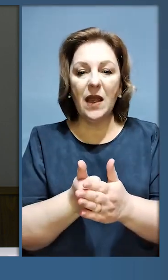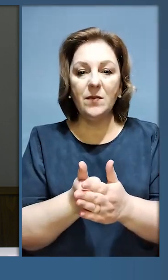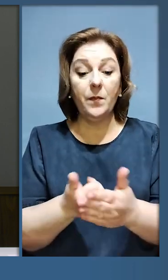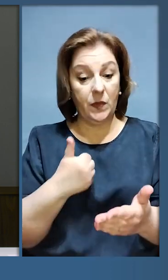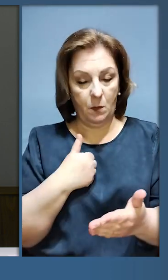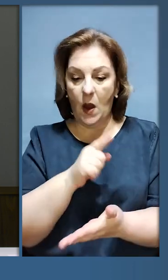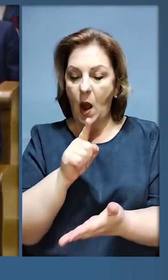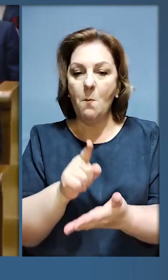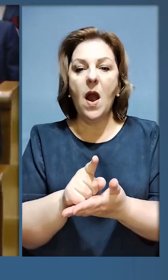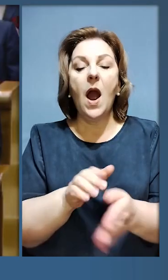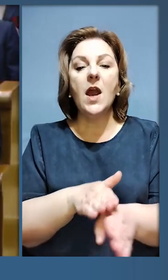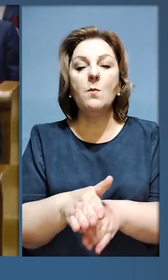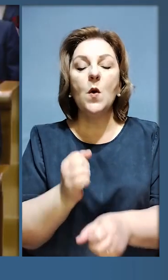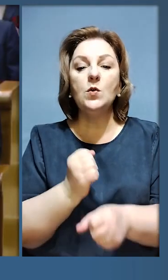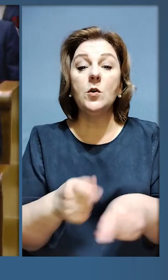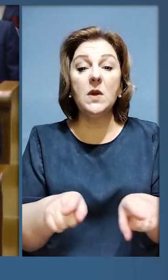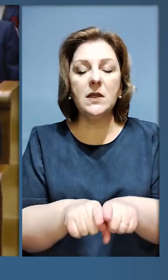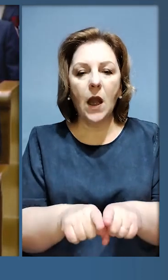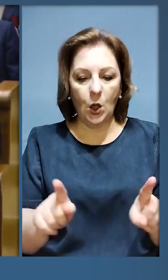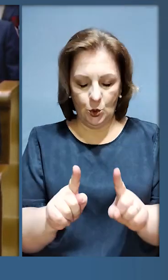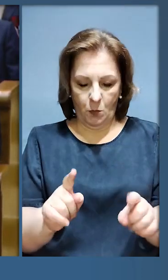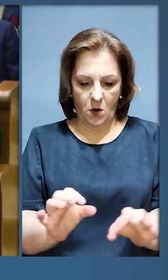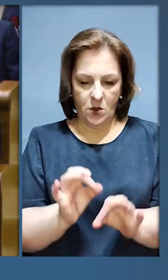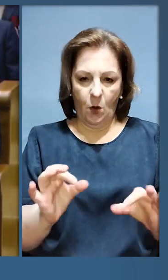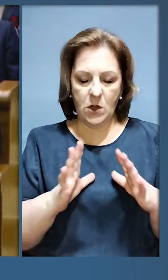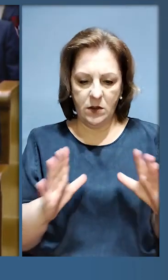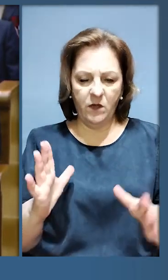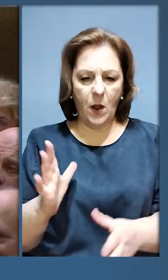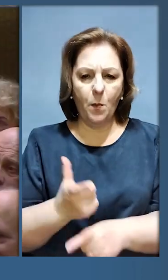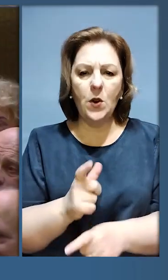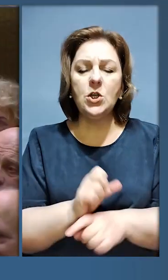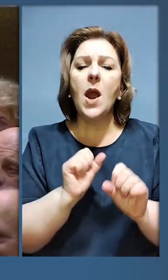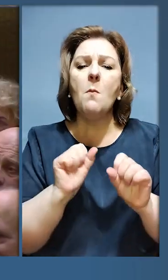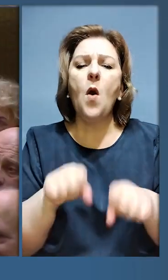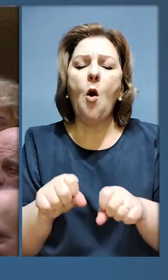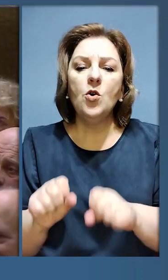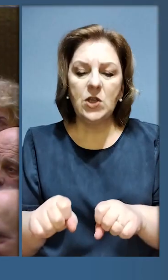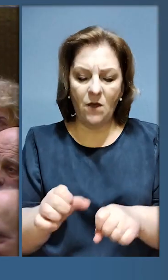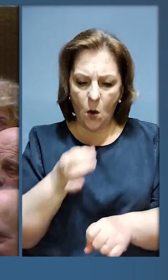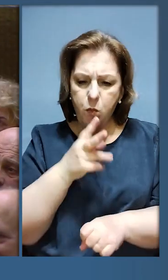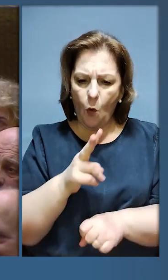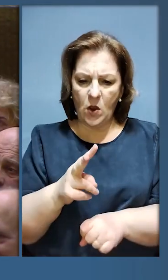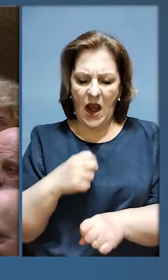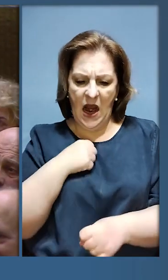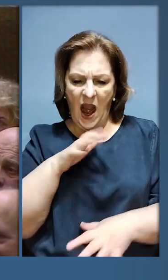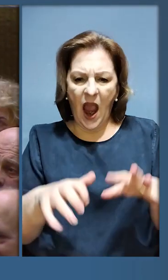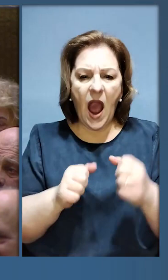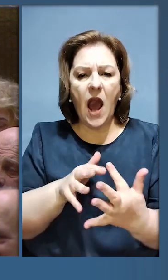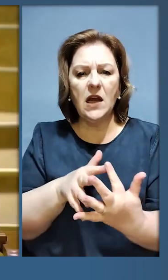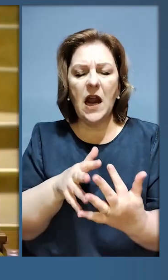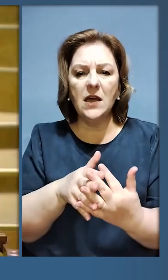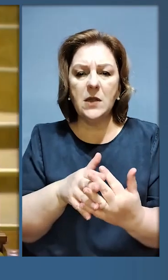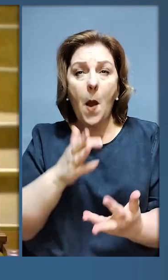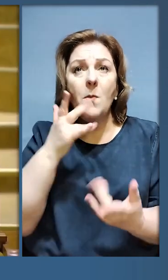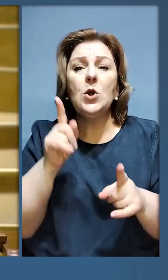недостатньо. Ми маємо зробити так, щоб не було більше ніколи навіть можливості у будь-якого